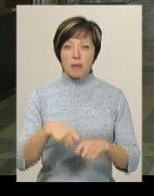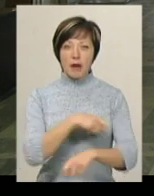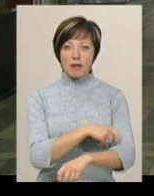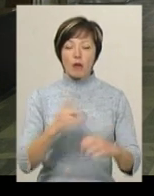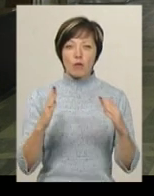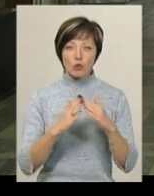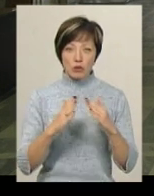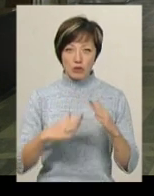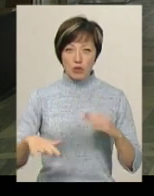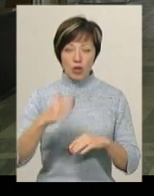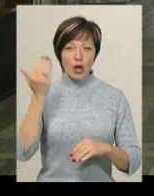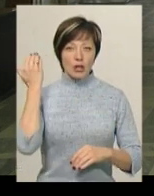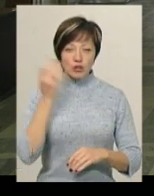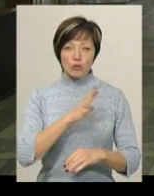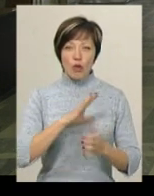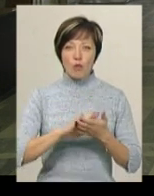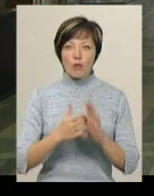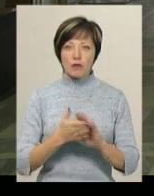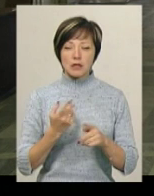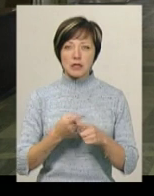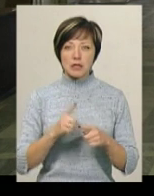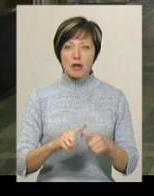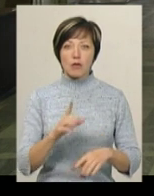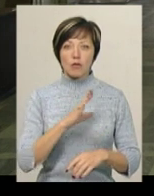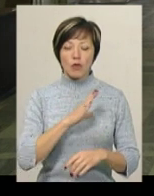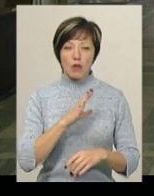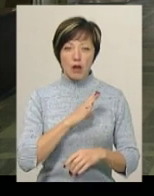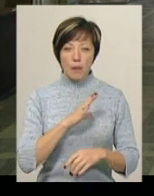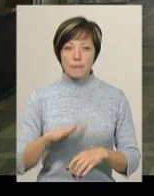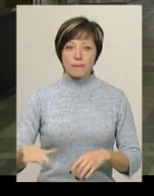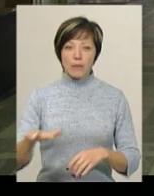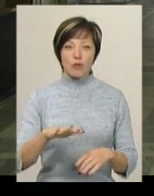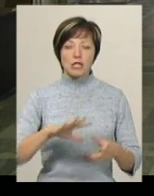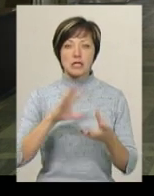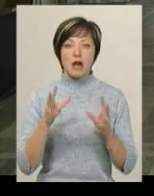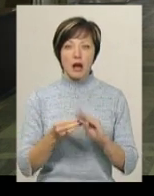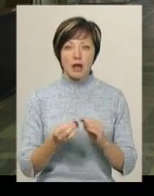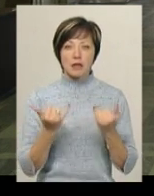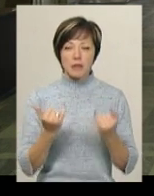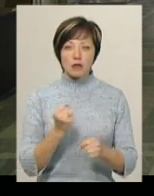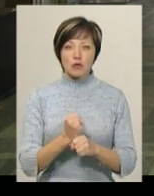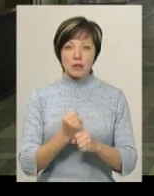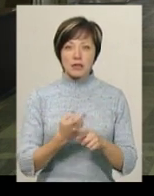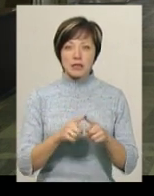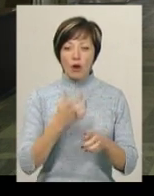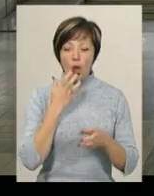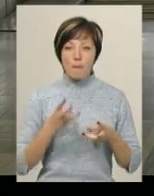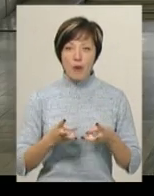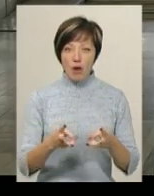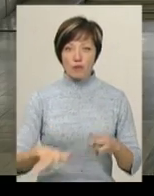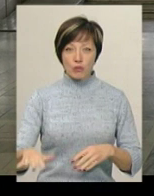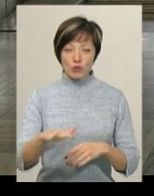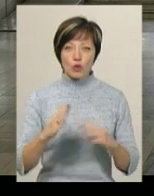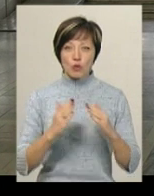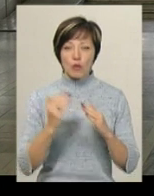метрів на будинок. Раніше була умова, що це була площа загальна, то тепер зробили, що це опалювальна площа.